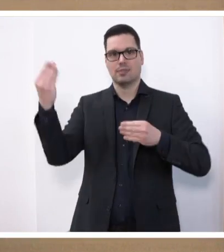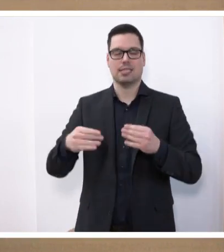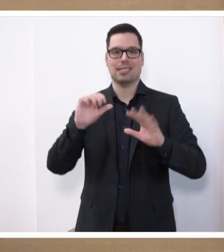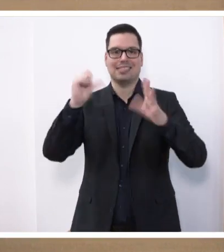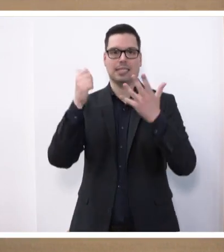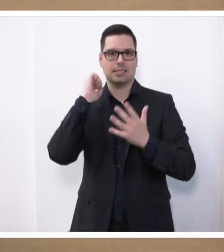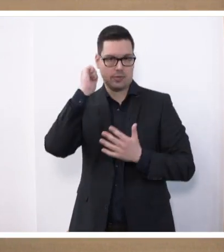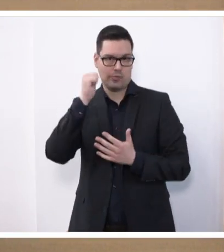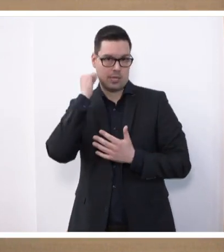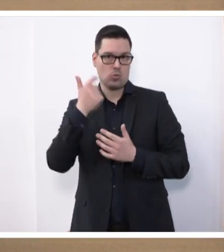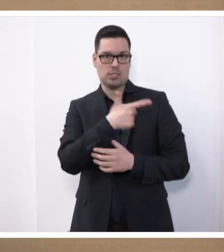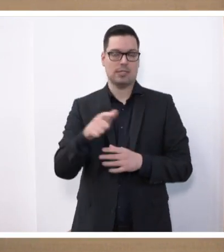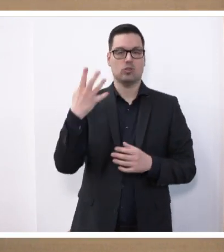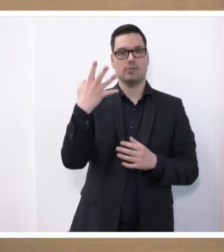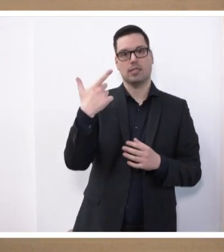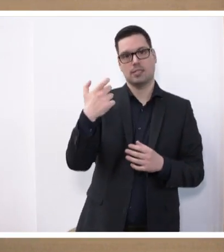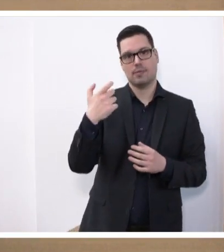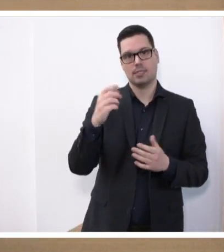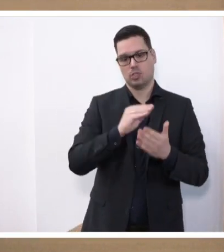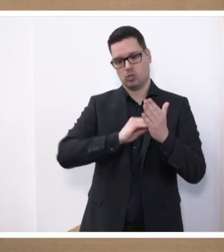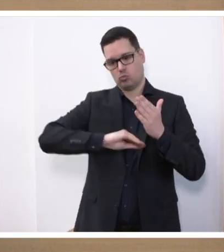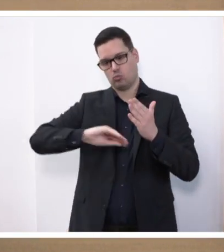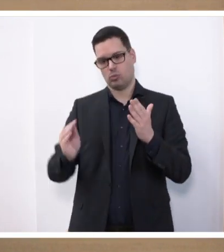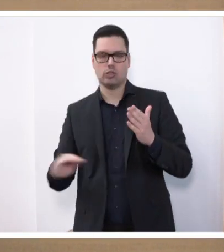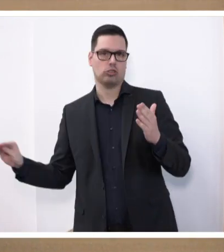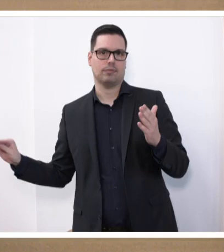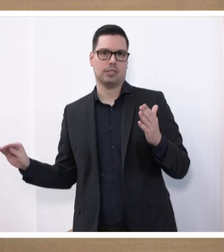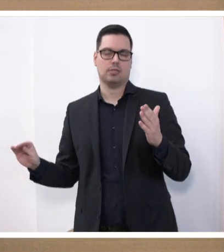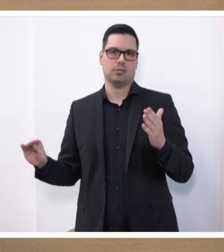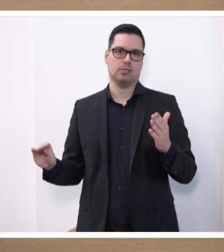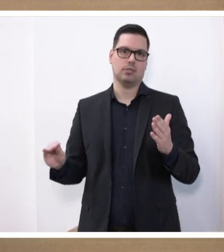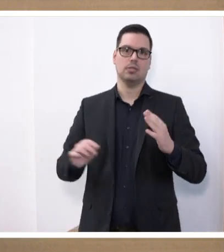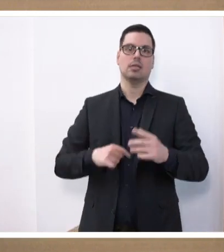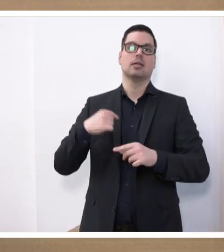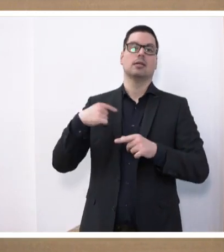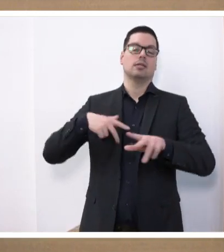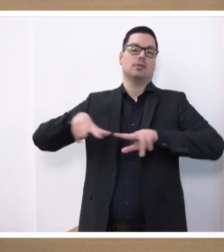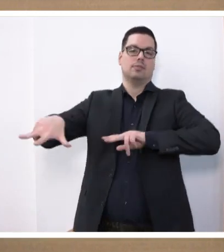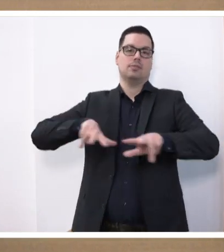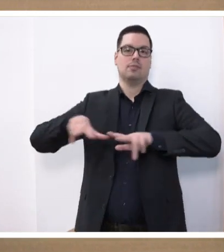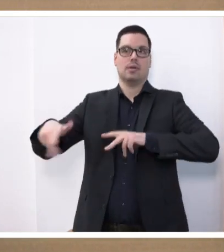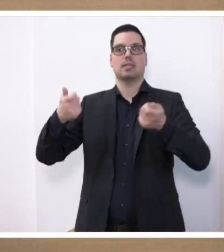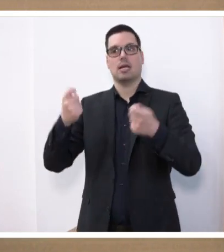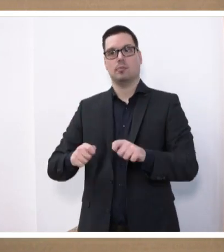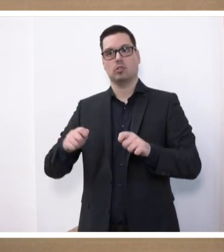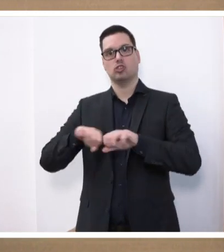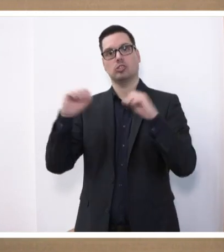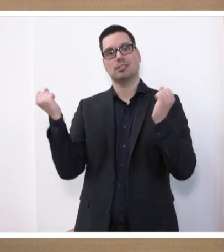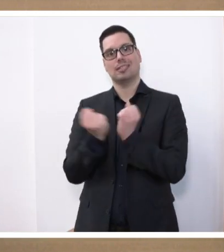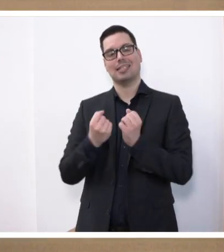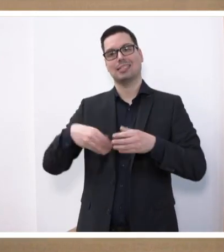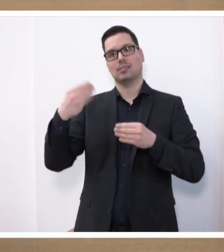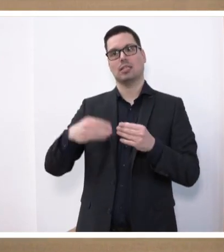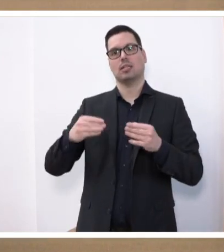Februar 2024 unterzeichnet. Im weiteren Verfahren bedarf der Abschluss dieses Staatsvertrages nach